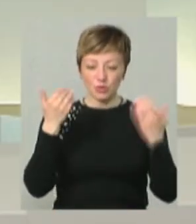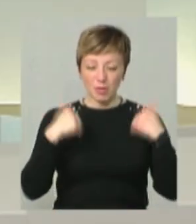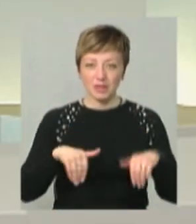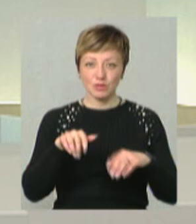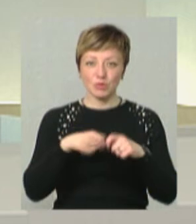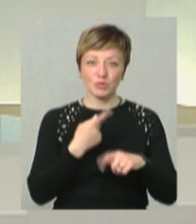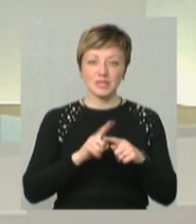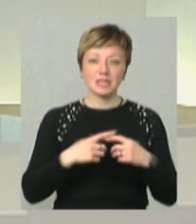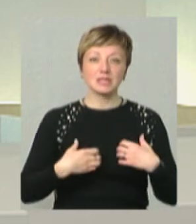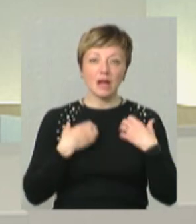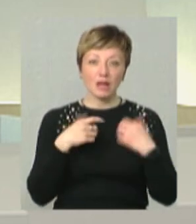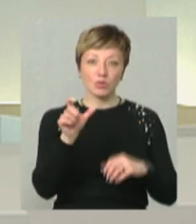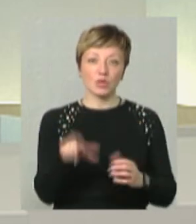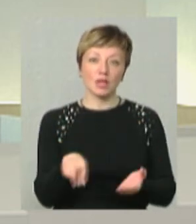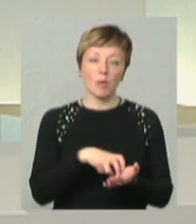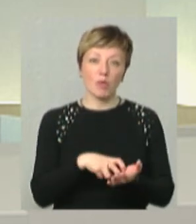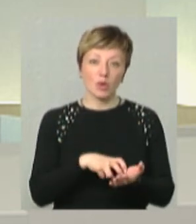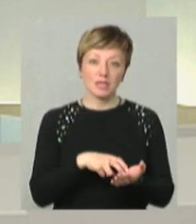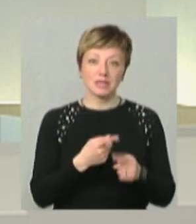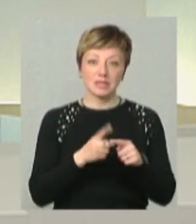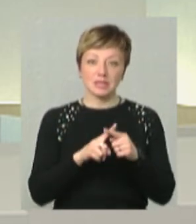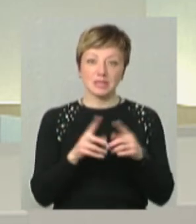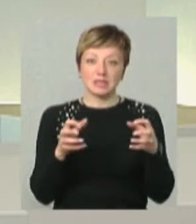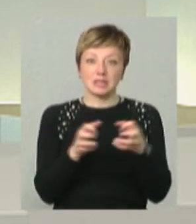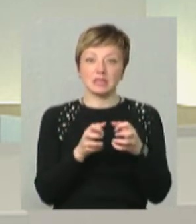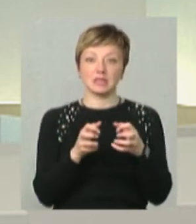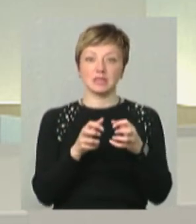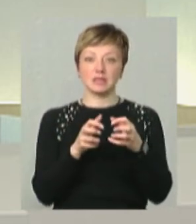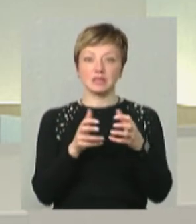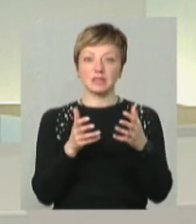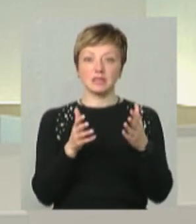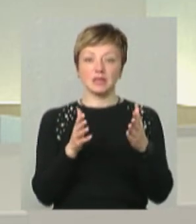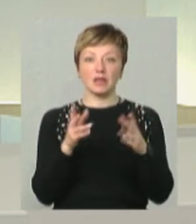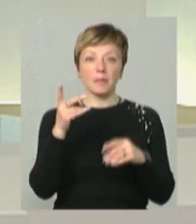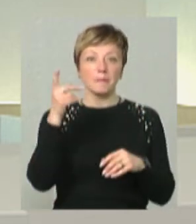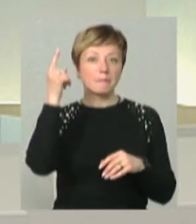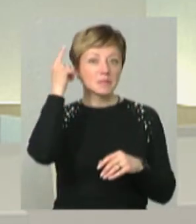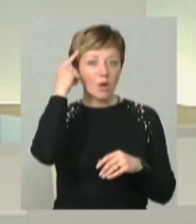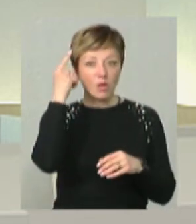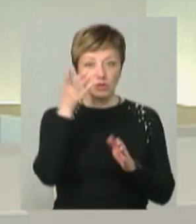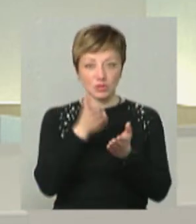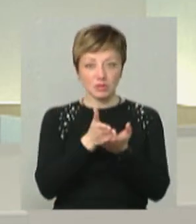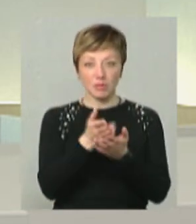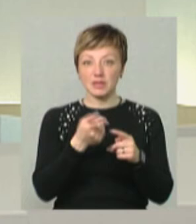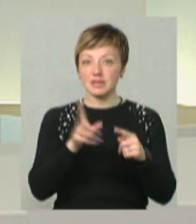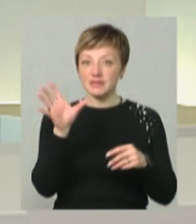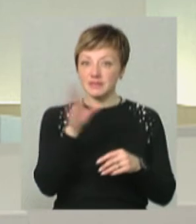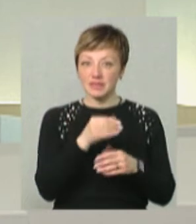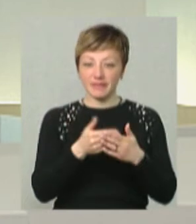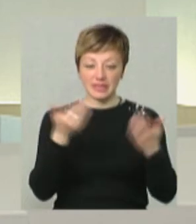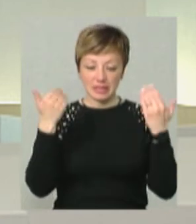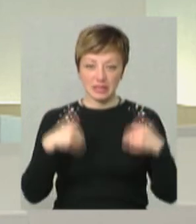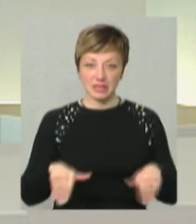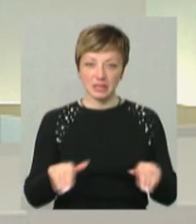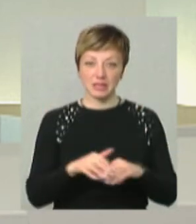страхів. Вона боїться цей затиск. Він йде і на психоличний аспект. Це йде все від тіла.